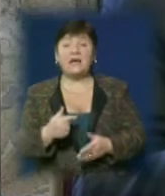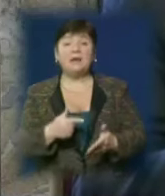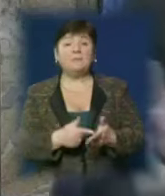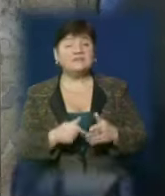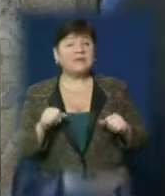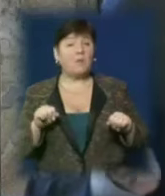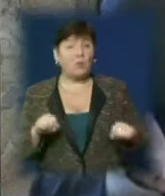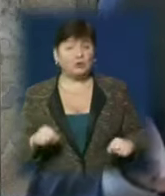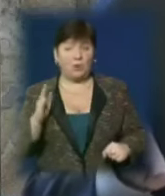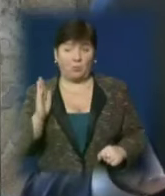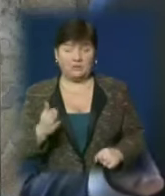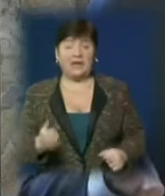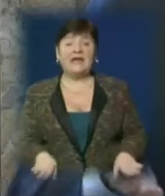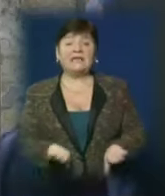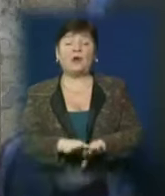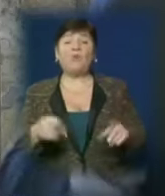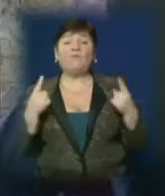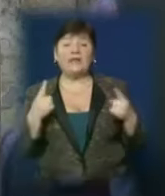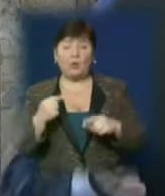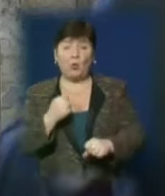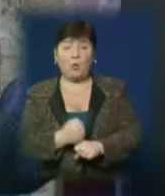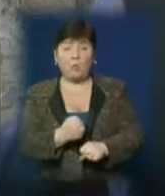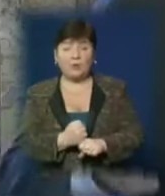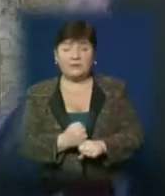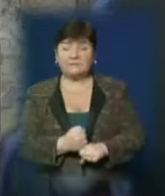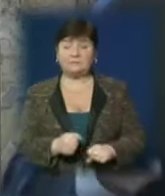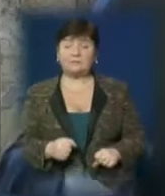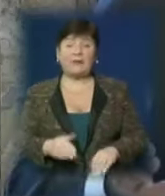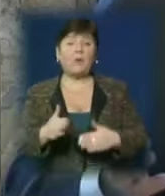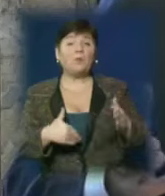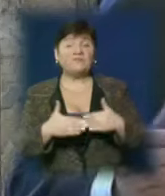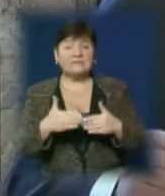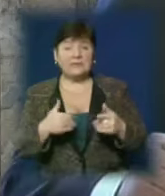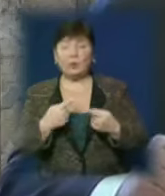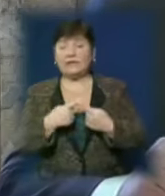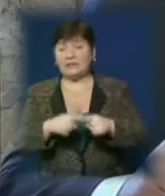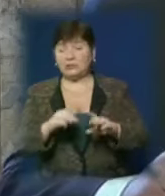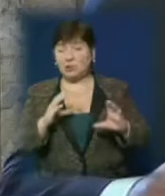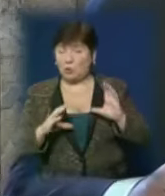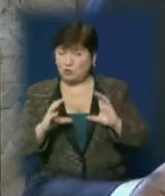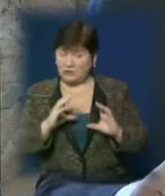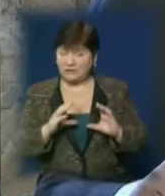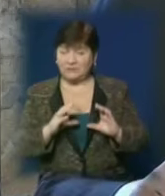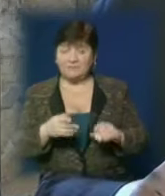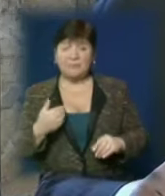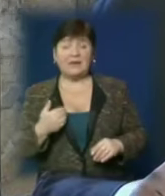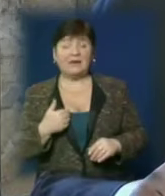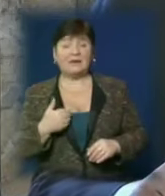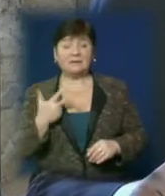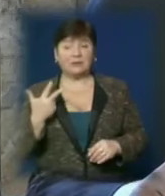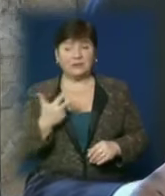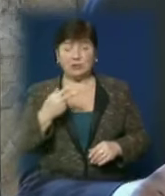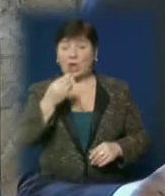може потягнути таку велику кількість громадських, радянських, професійно-технічних училищ, де треба дітей тричі